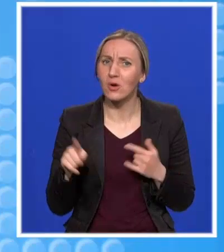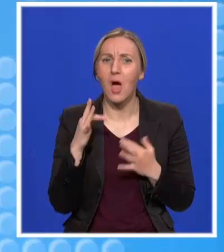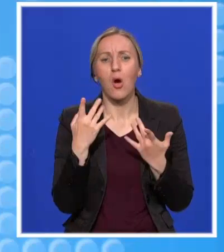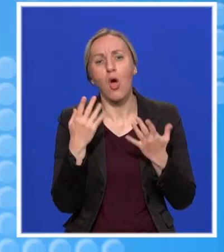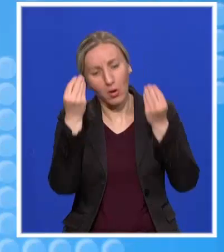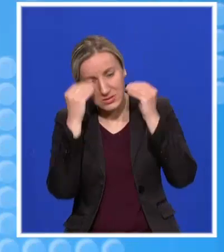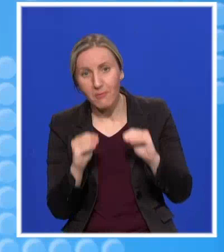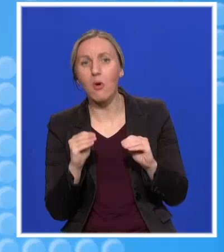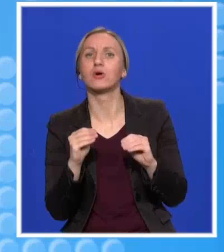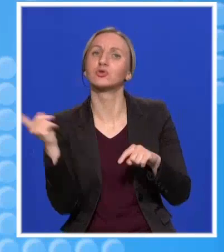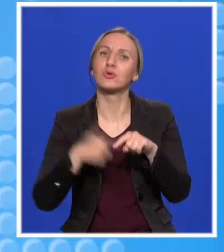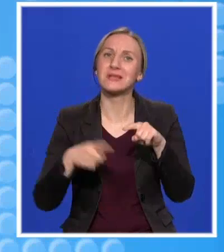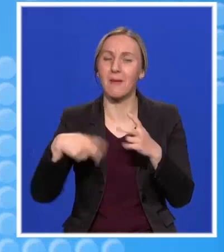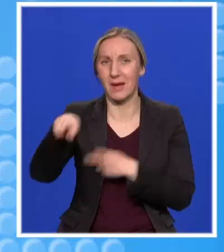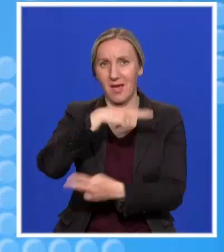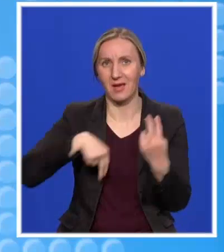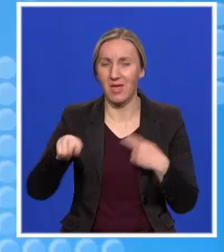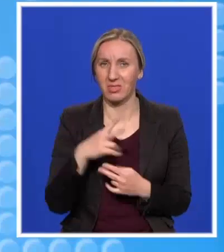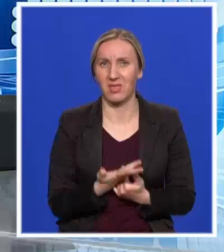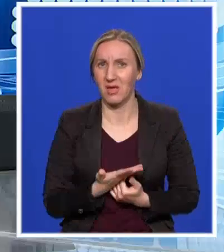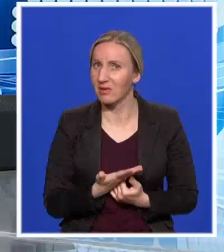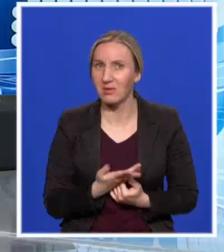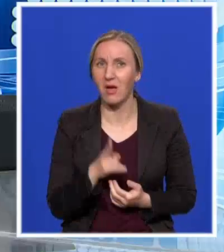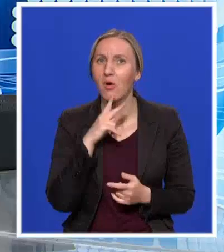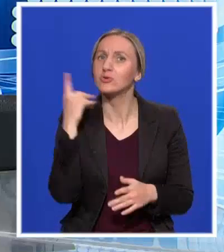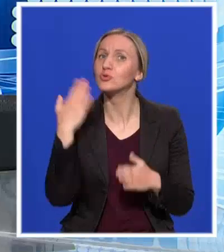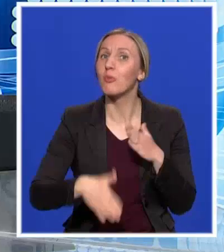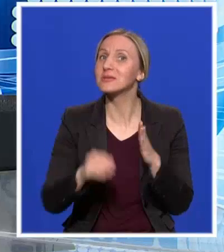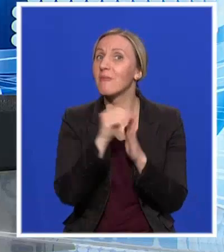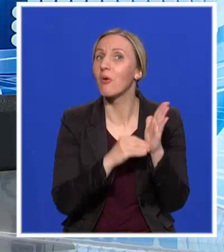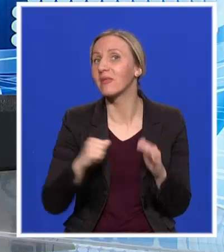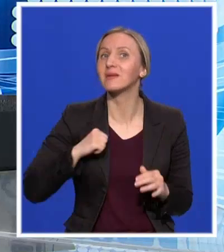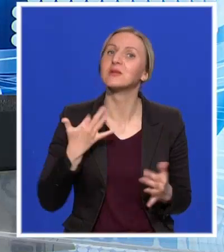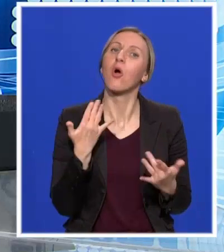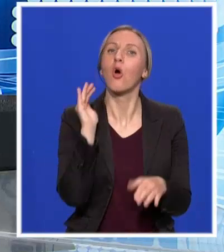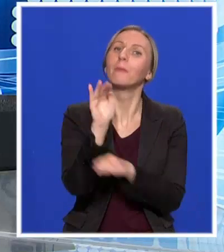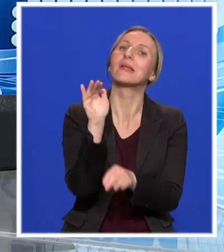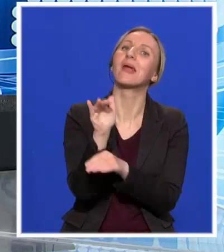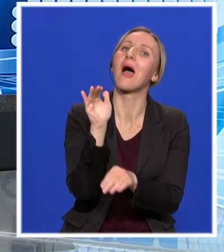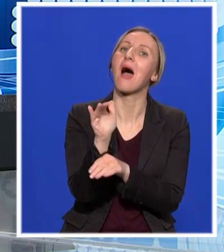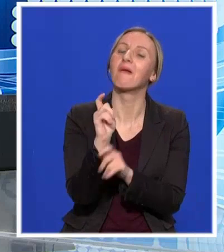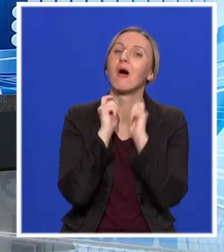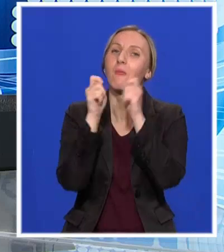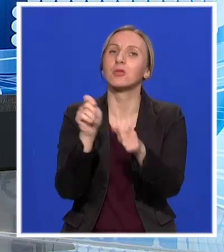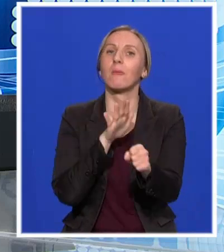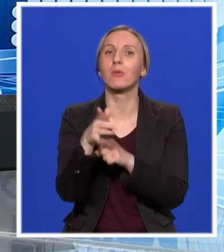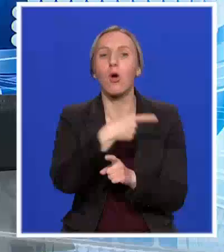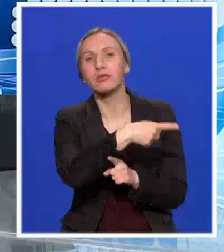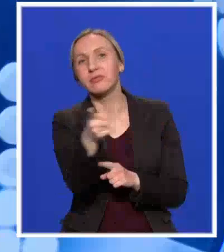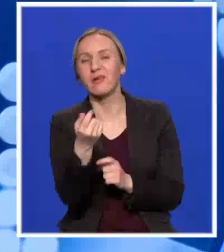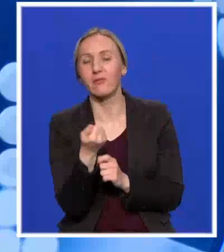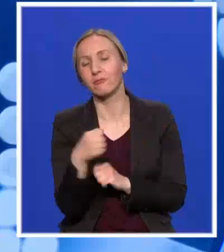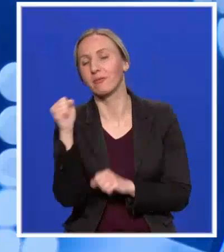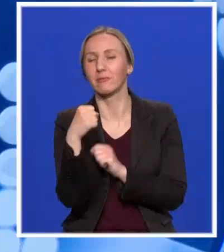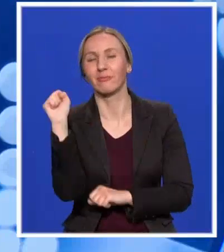zabrane kretanja. Što tome možete da kažete i koji su posljednji podaci? Koliko prijava je do sada podneto protiv nesavisnih građana?